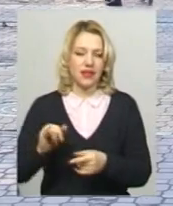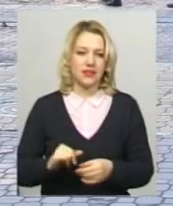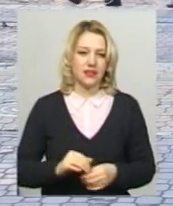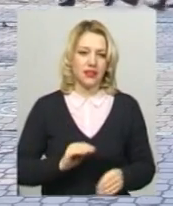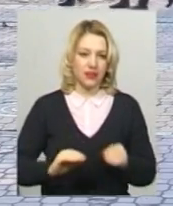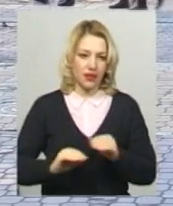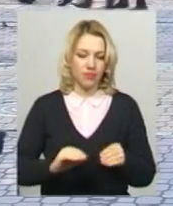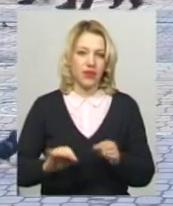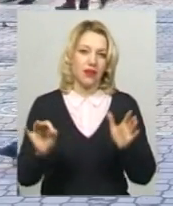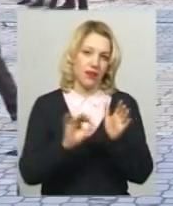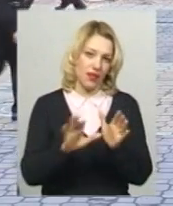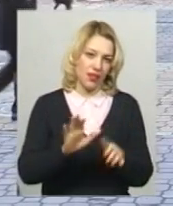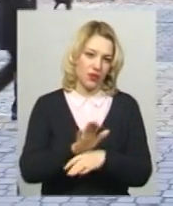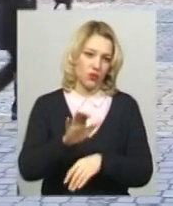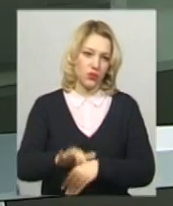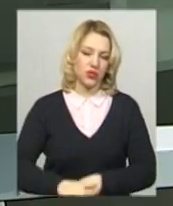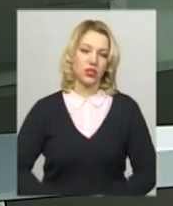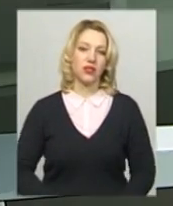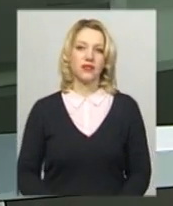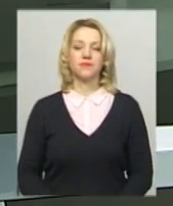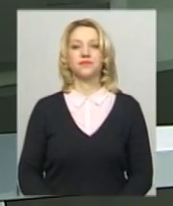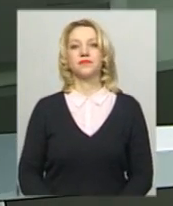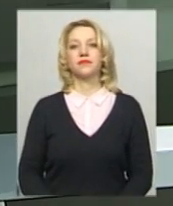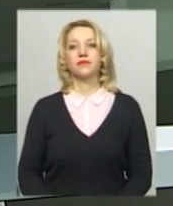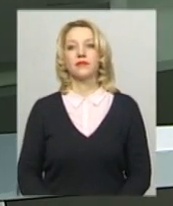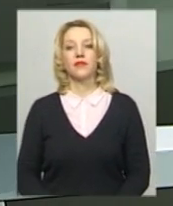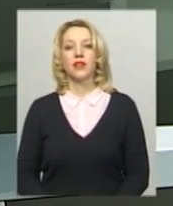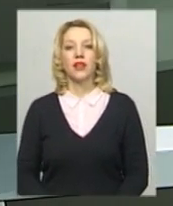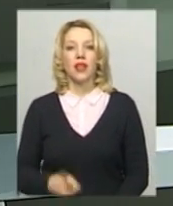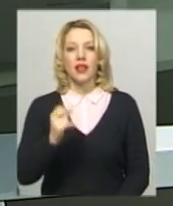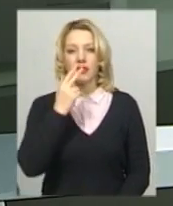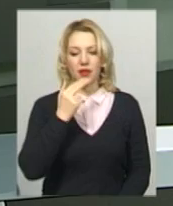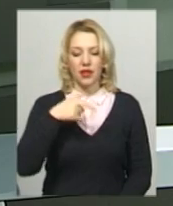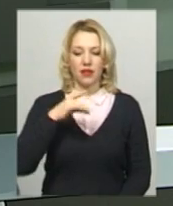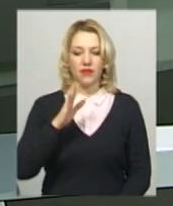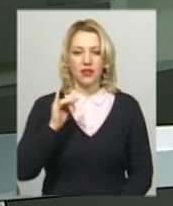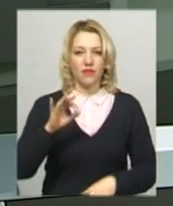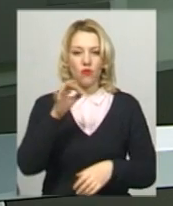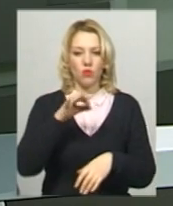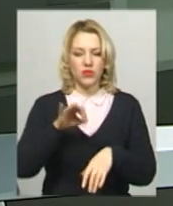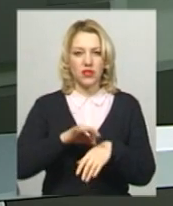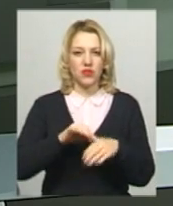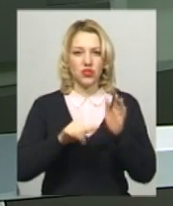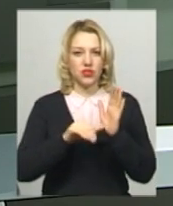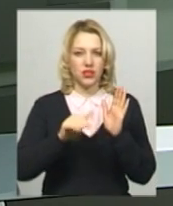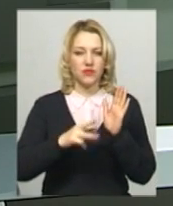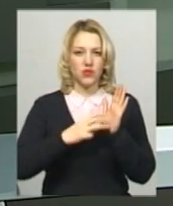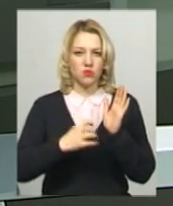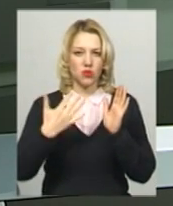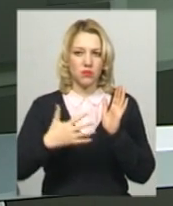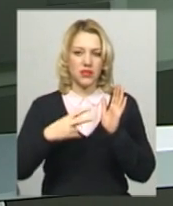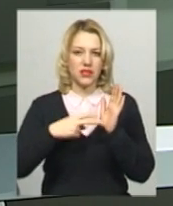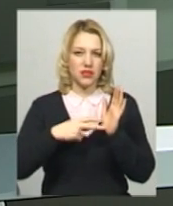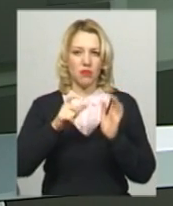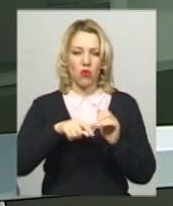і електропостачання. На грип та грві в області захворіло 6 857